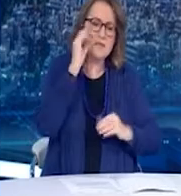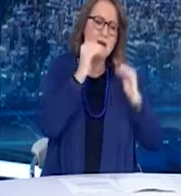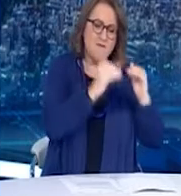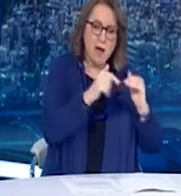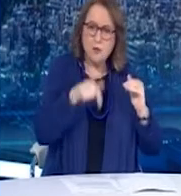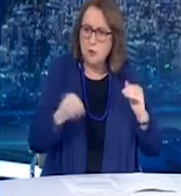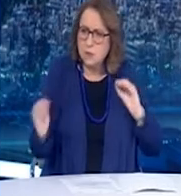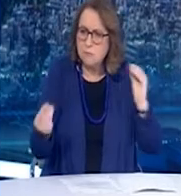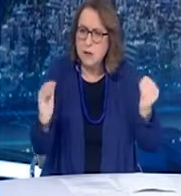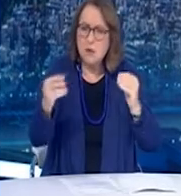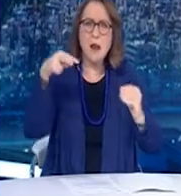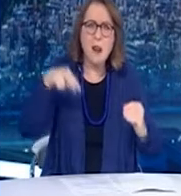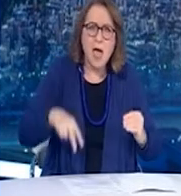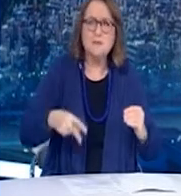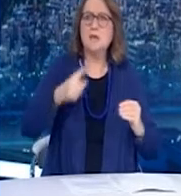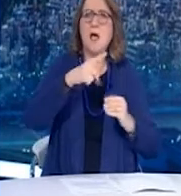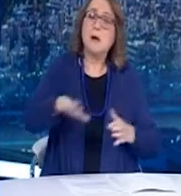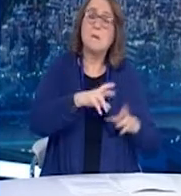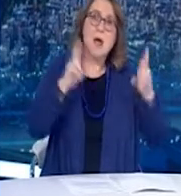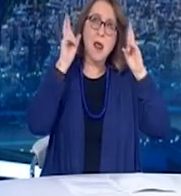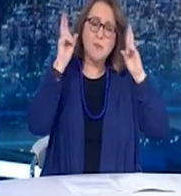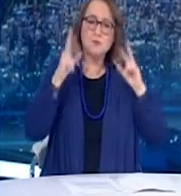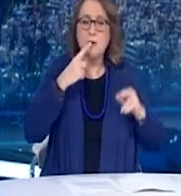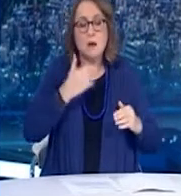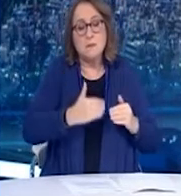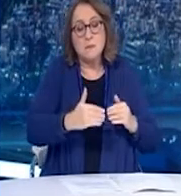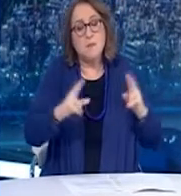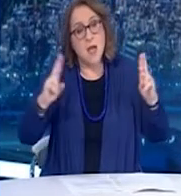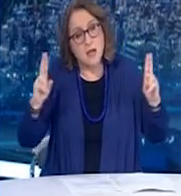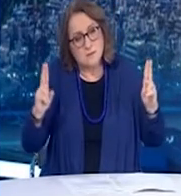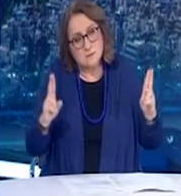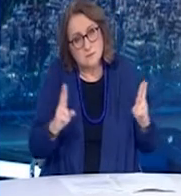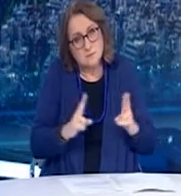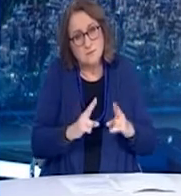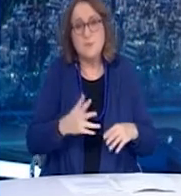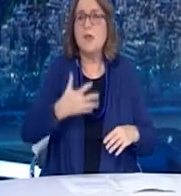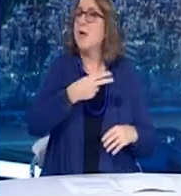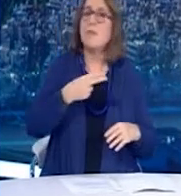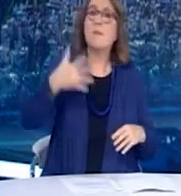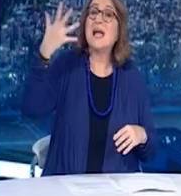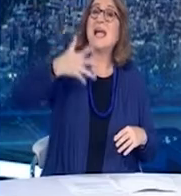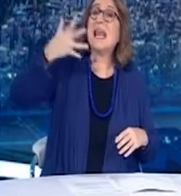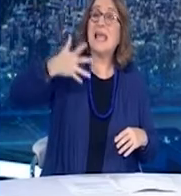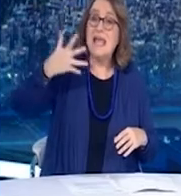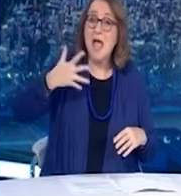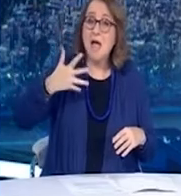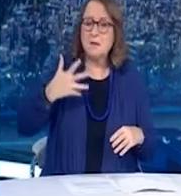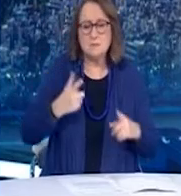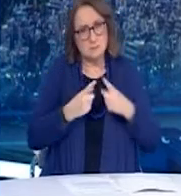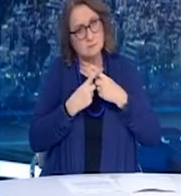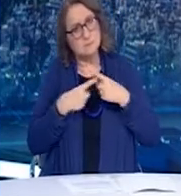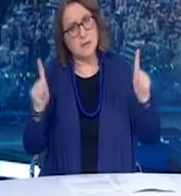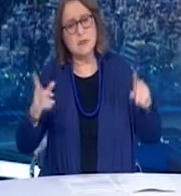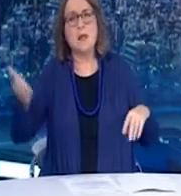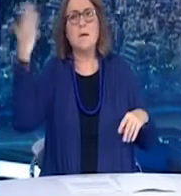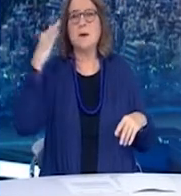χώρας και η πίεση έχει σαφή στοιχεία τοπικού χαρακτήρα. Όσον αφορά τη ηλικιακά χαρακτηριστικά παραμένει η αναστροφή των ρόλων που